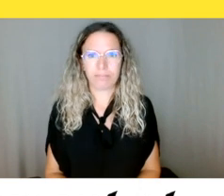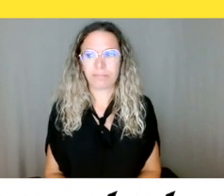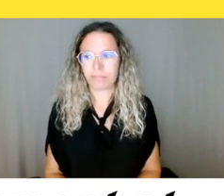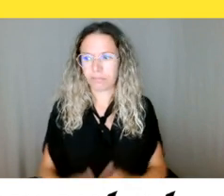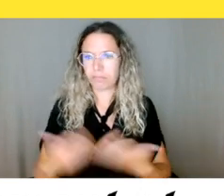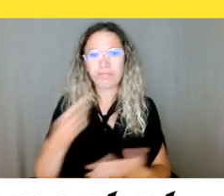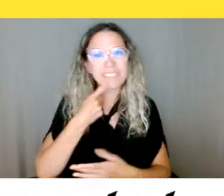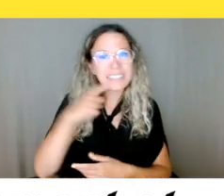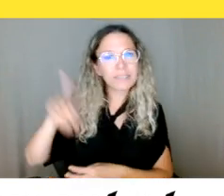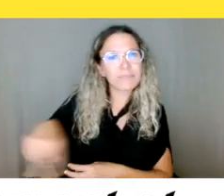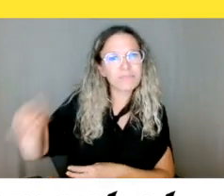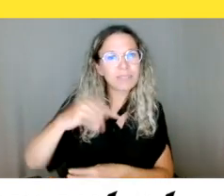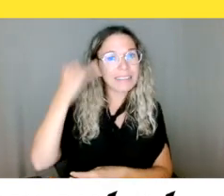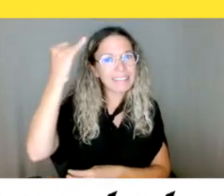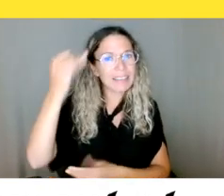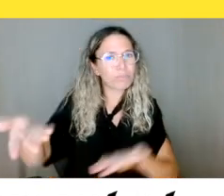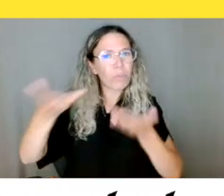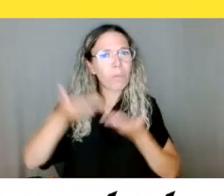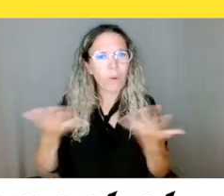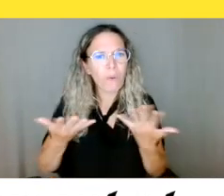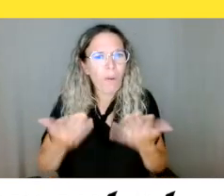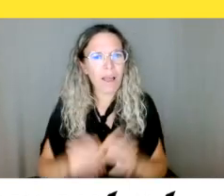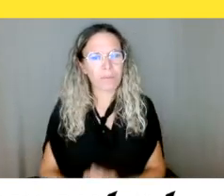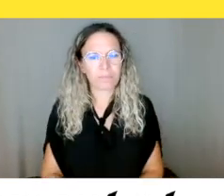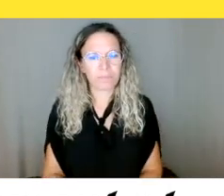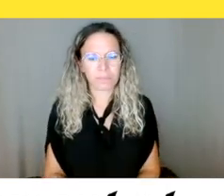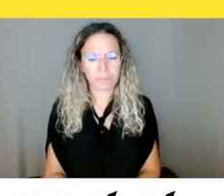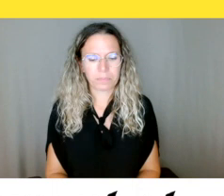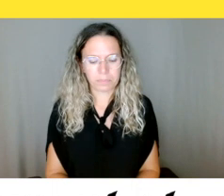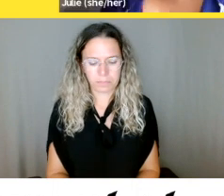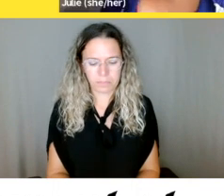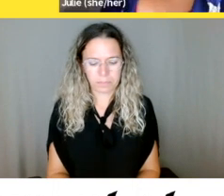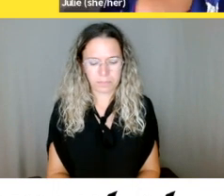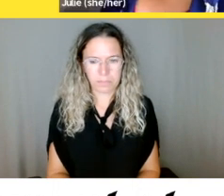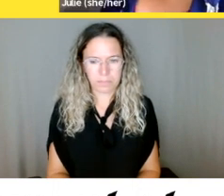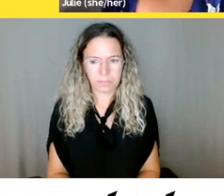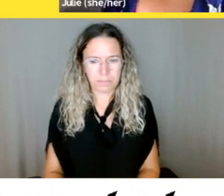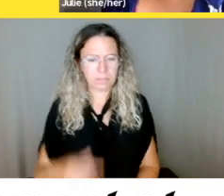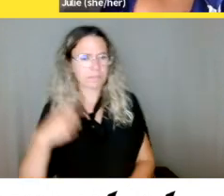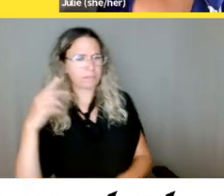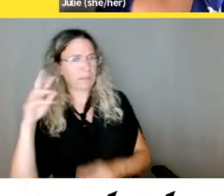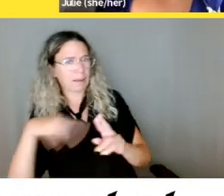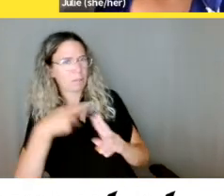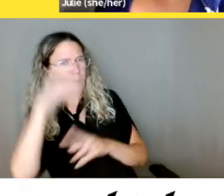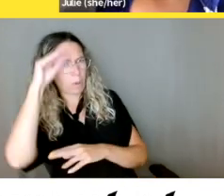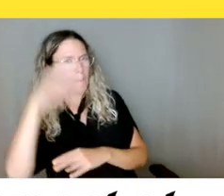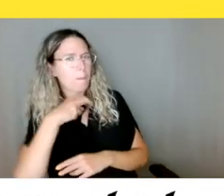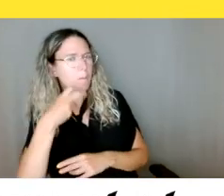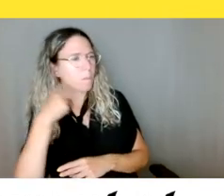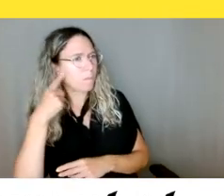Moi, c'est Luc. Oui, Luc. Je vous laisse.